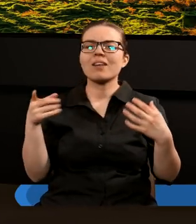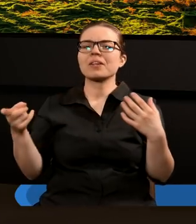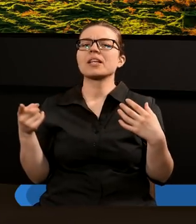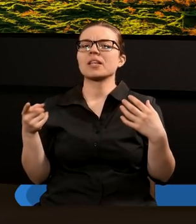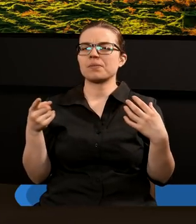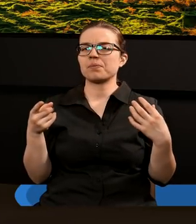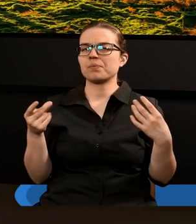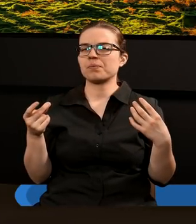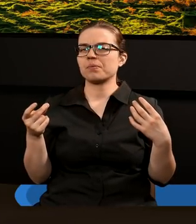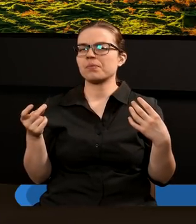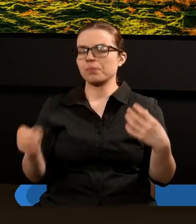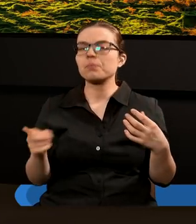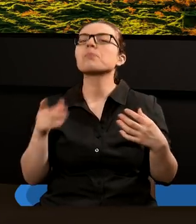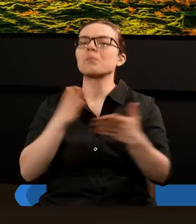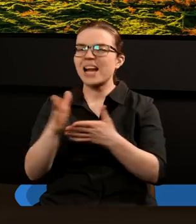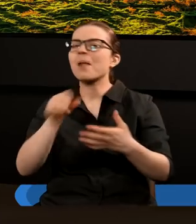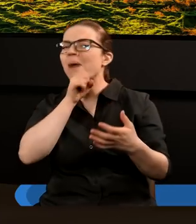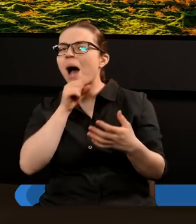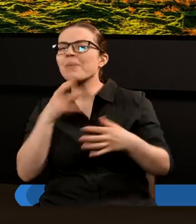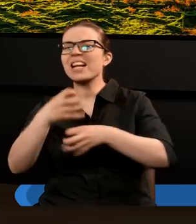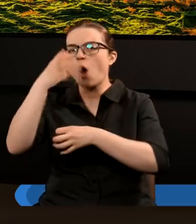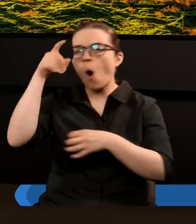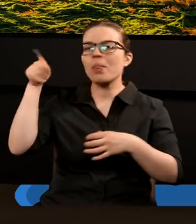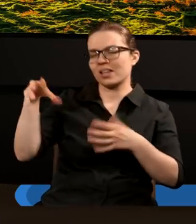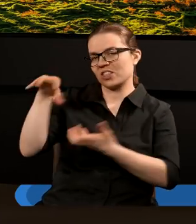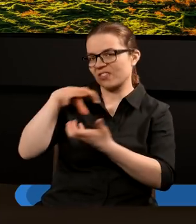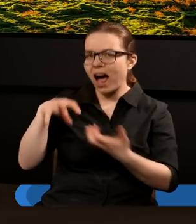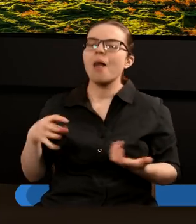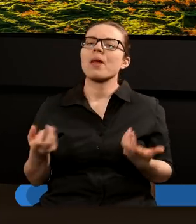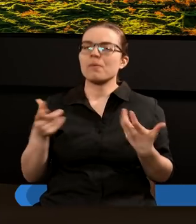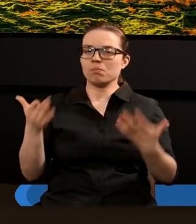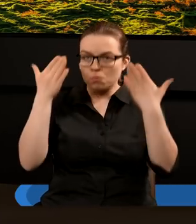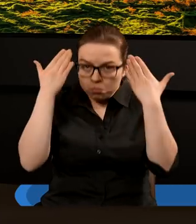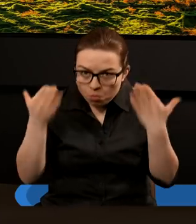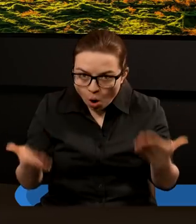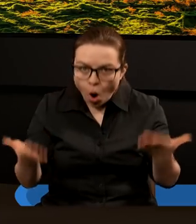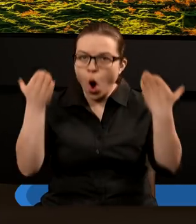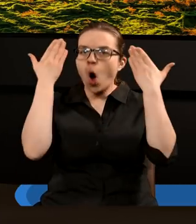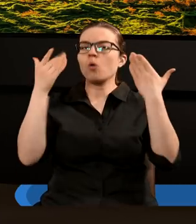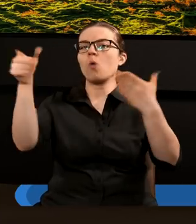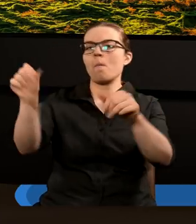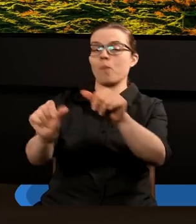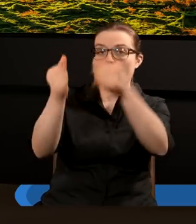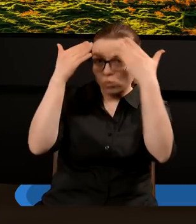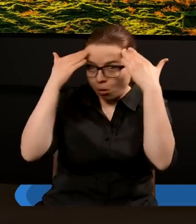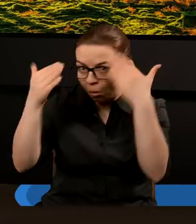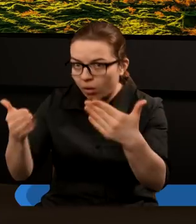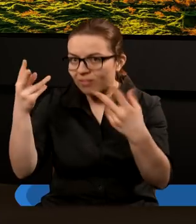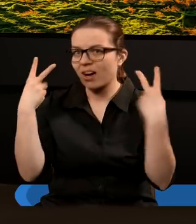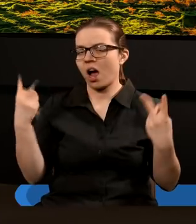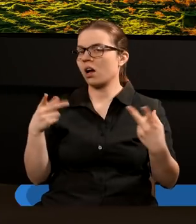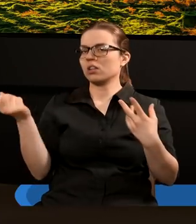podbitego przez Babilonię świata i również kazano się pokłonić temu posągowi właśnie